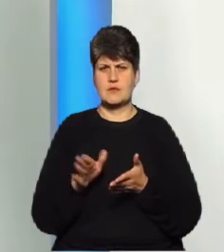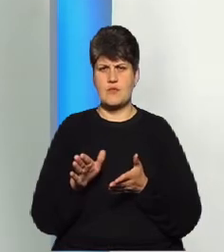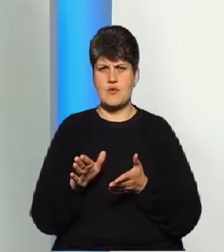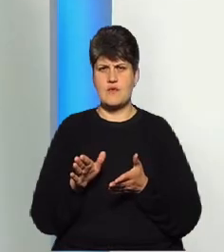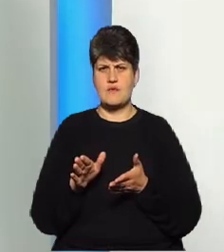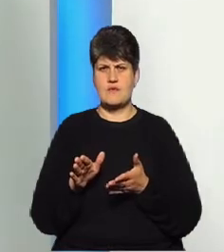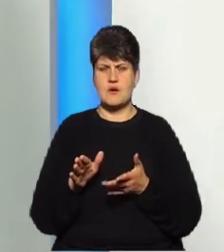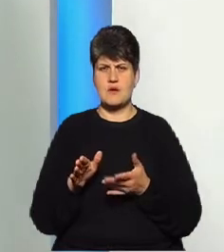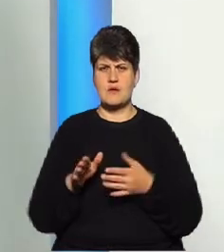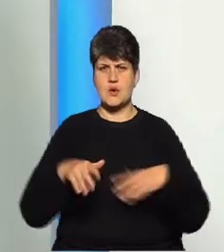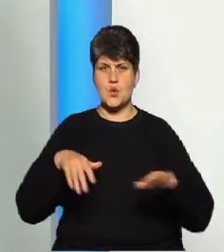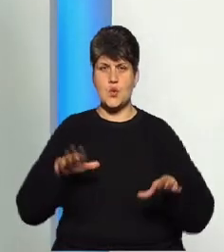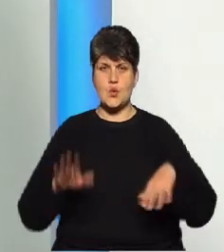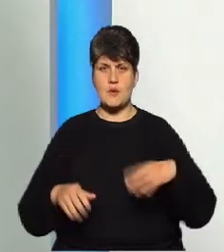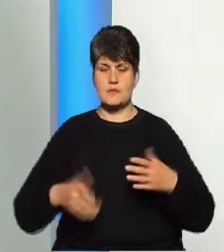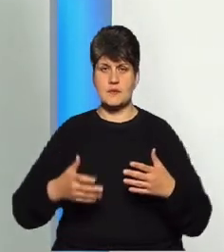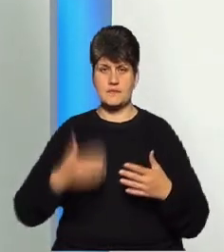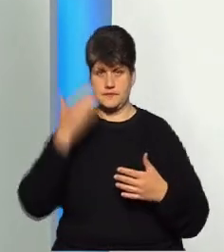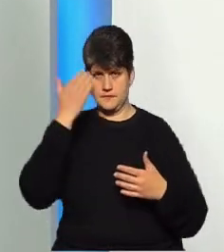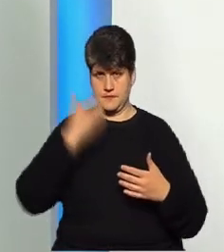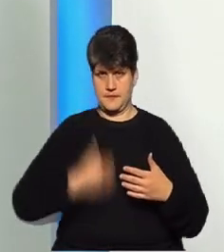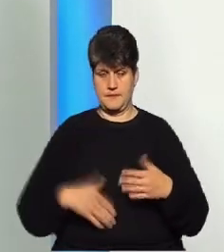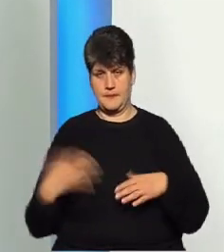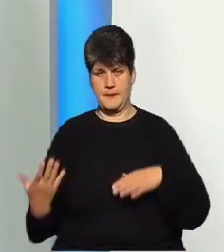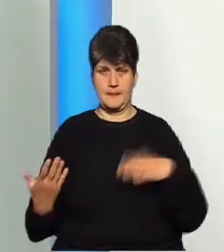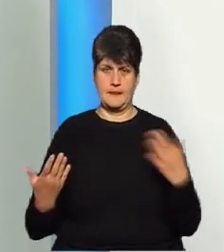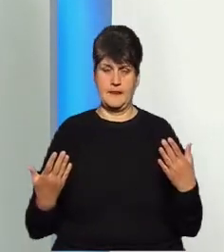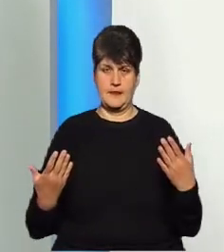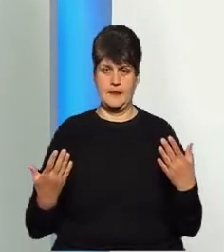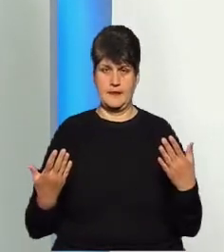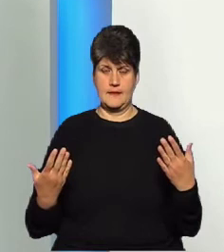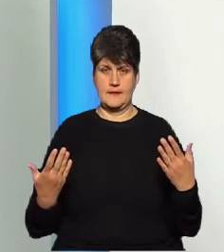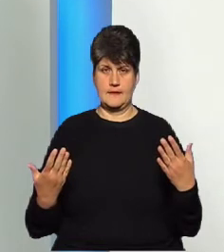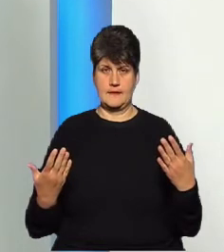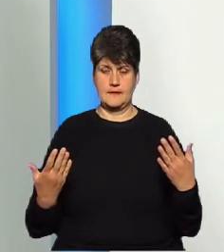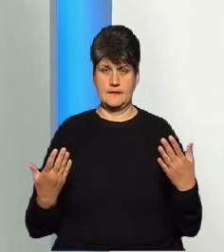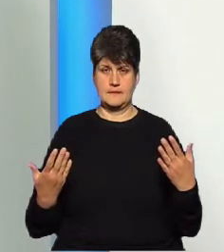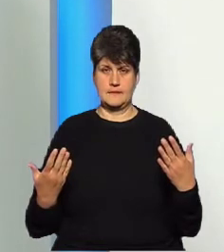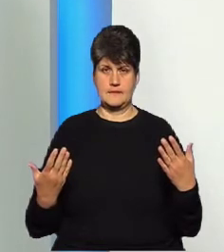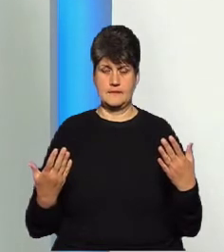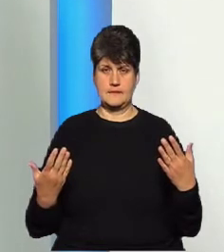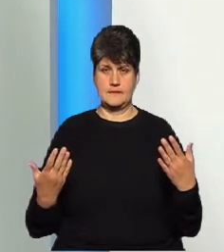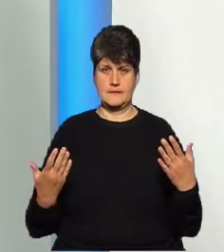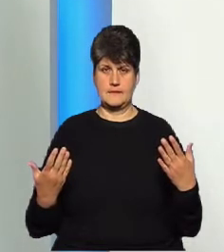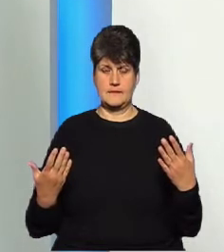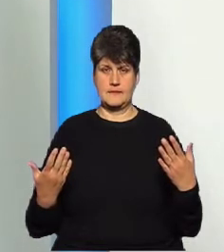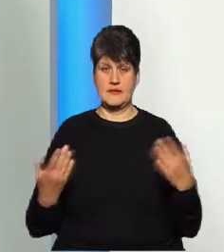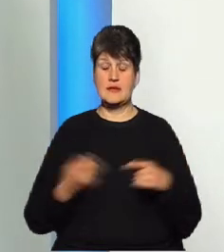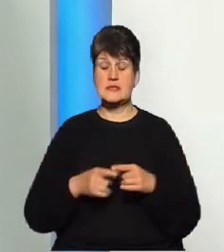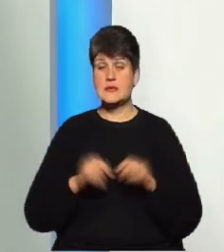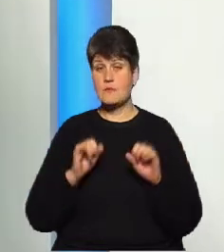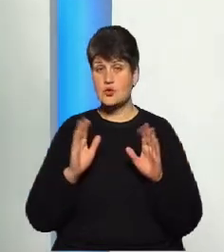з правого боку або з лівого, в залежності від того, в якій гемісфері мозку стався інсульт. Це може бути без фокальної